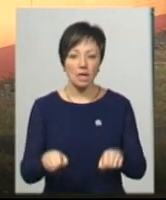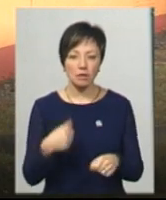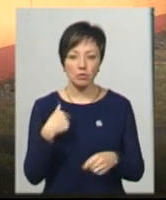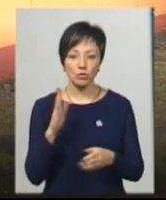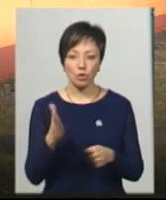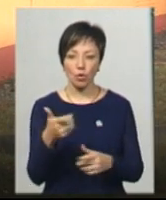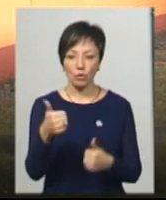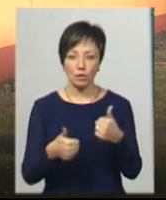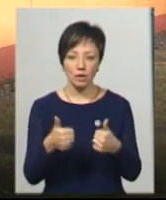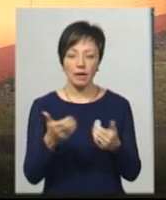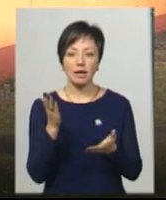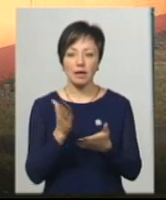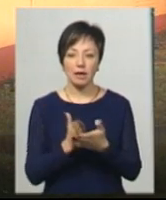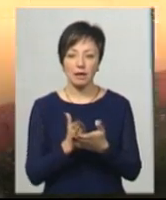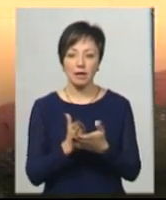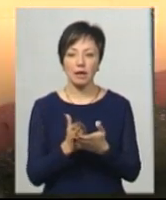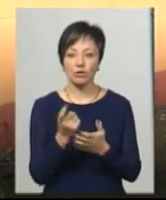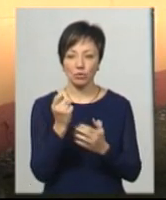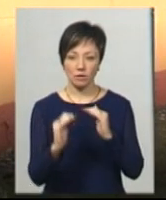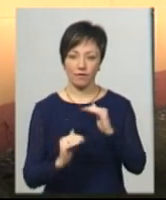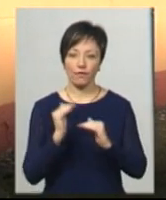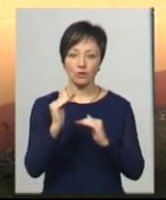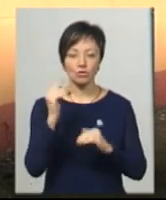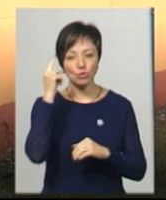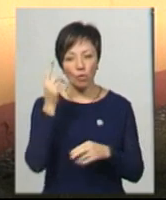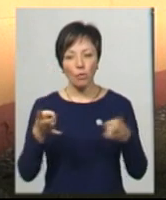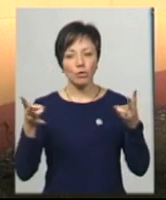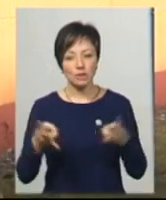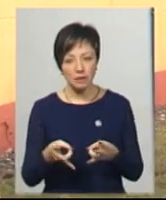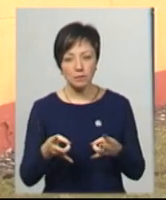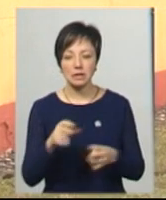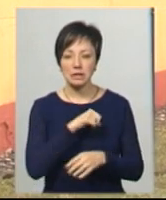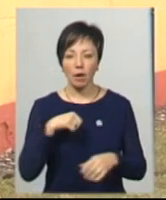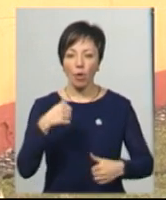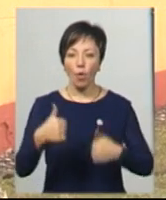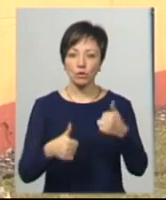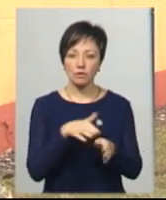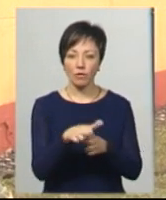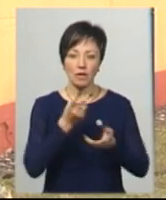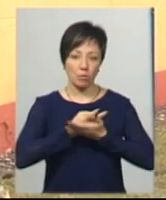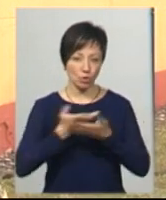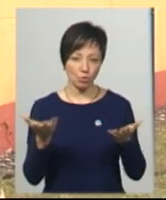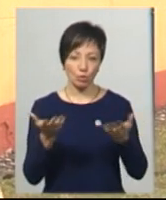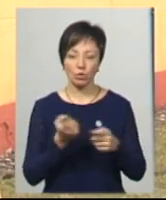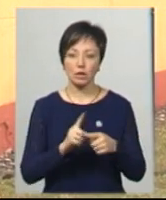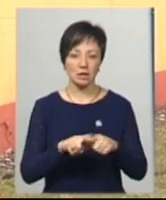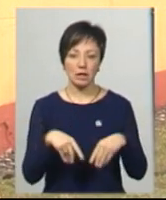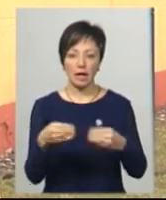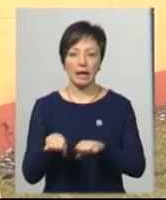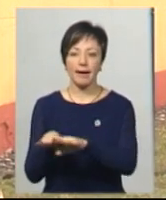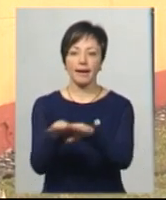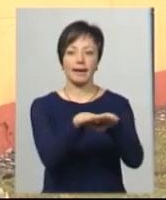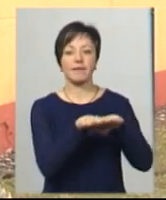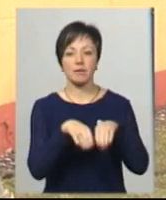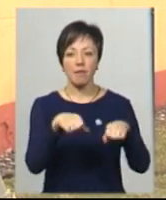проходження конкурсу, є нащебель вищою. Я думаю, воно потрібно, тому що сам конкурс відбувається прозоро, і це дає рівні права і